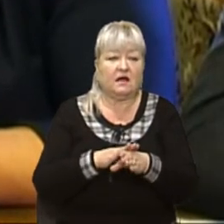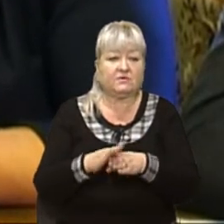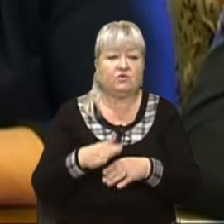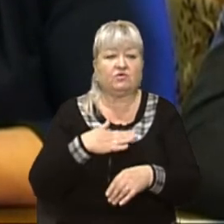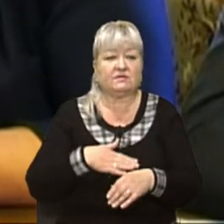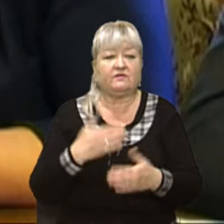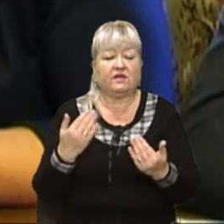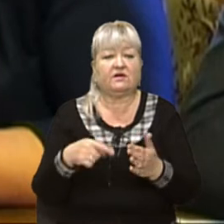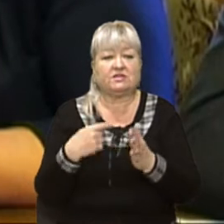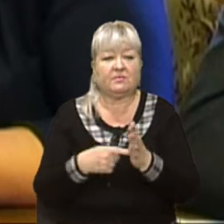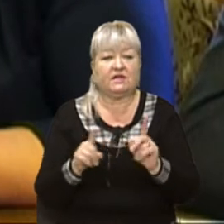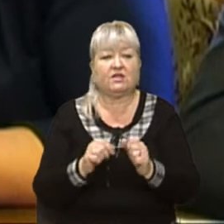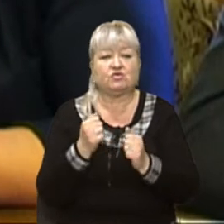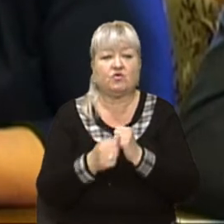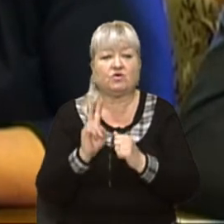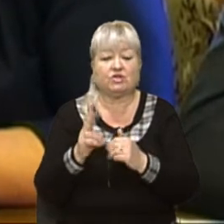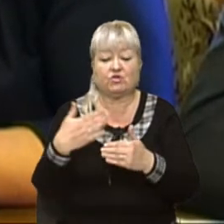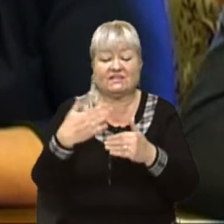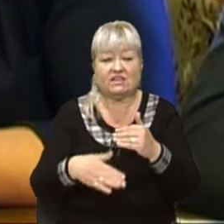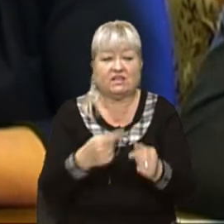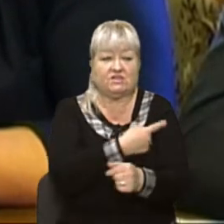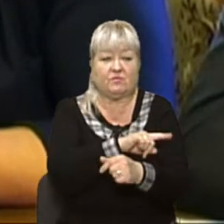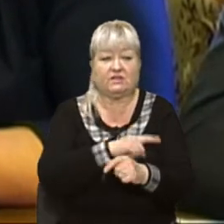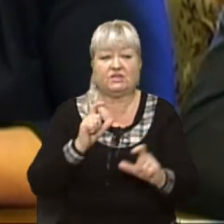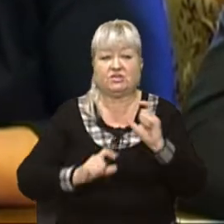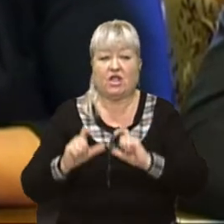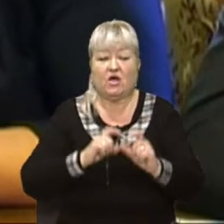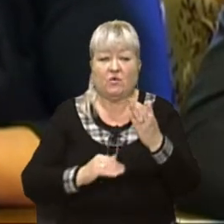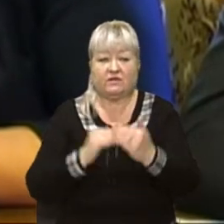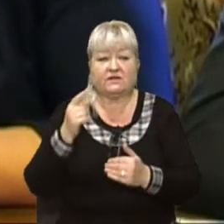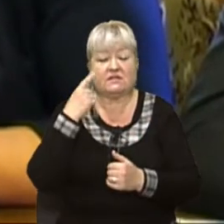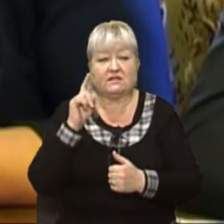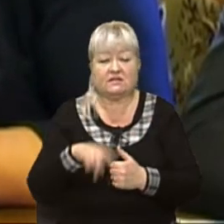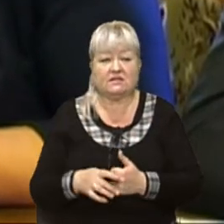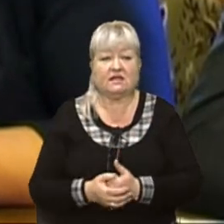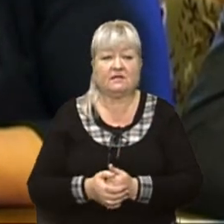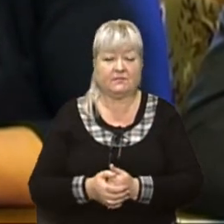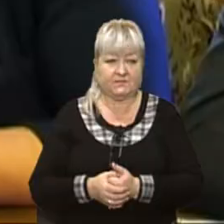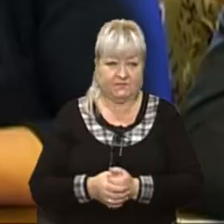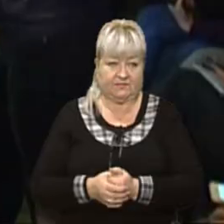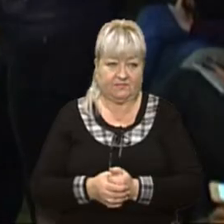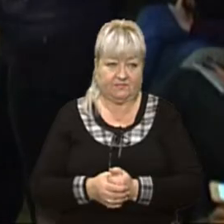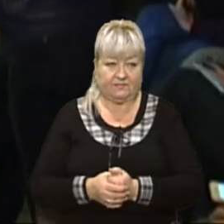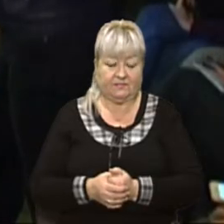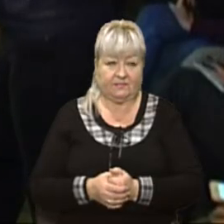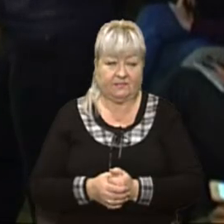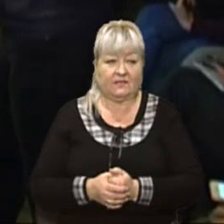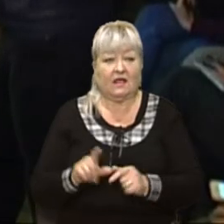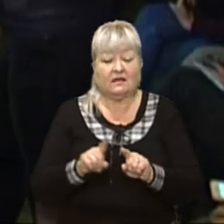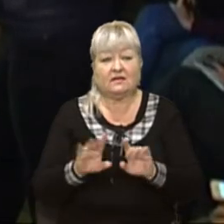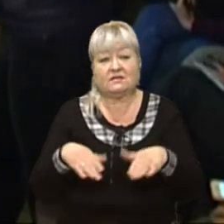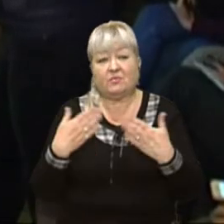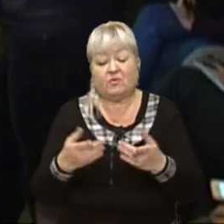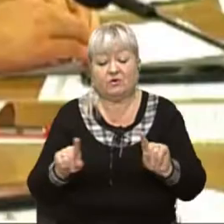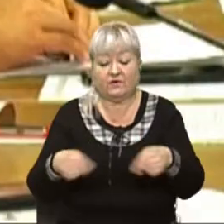що кожен лікар, який закінчив медичний університет, знає і володіє методикою освідчення не тільки водіїв. Та запропонувала